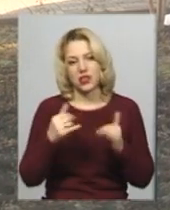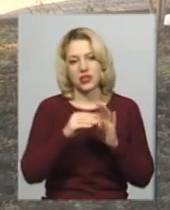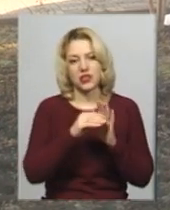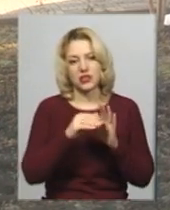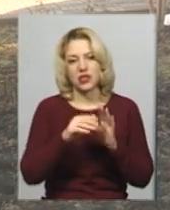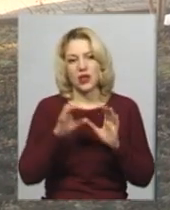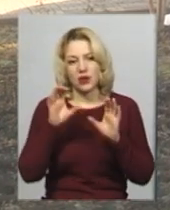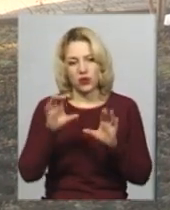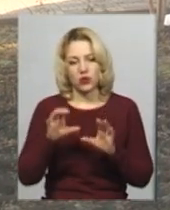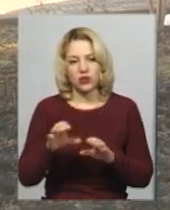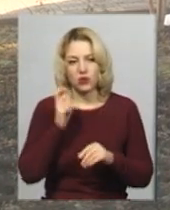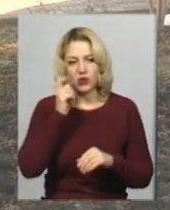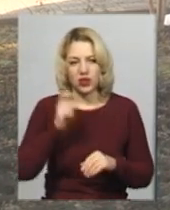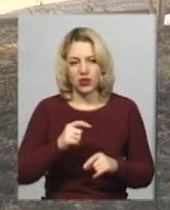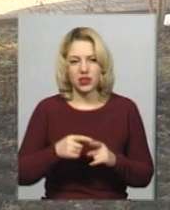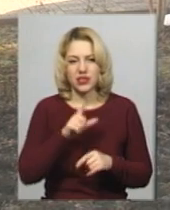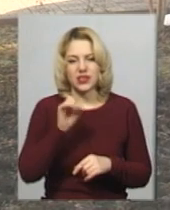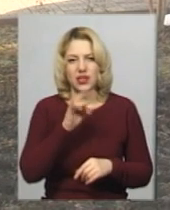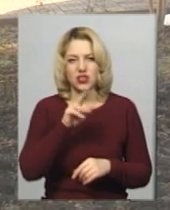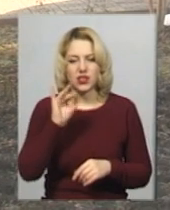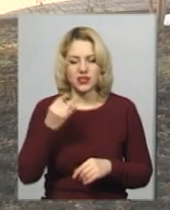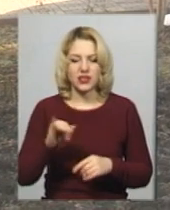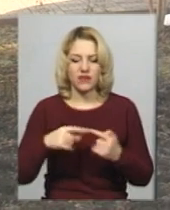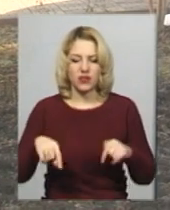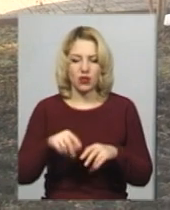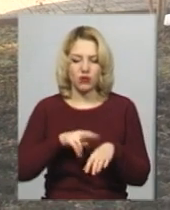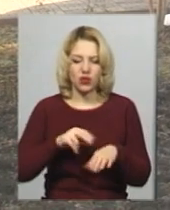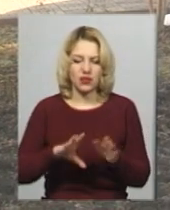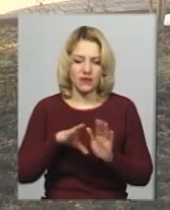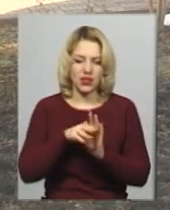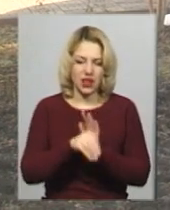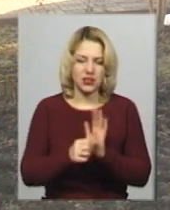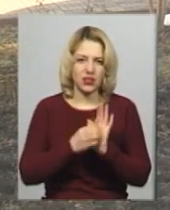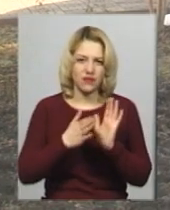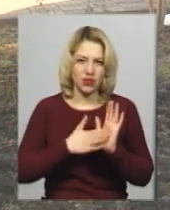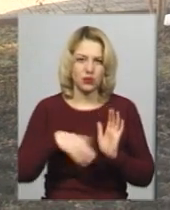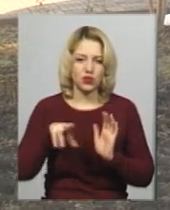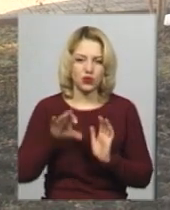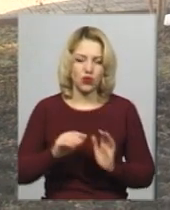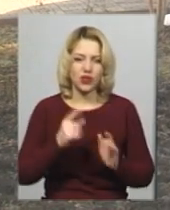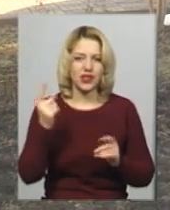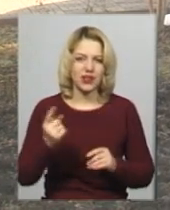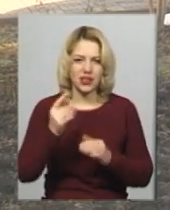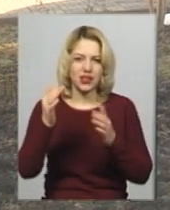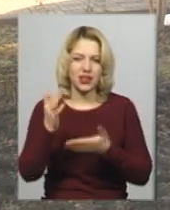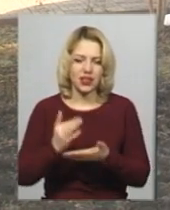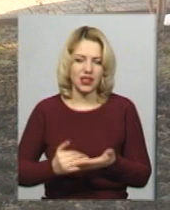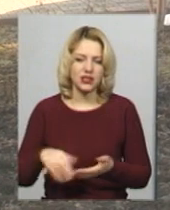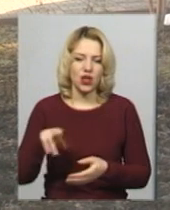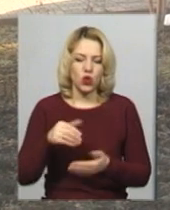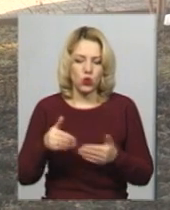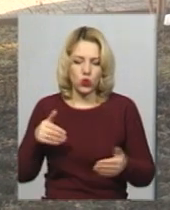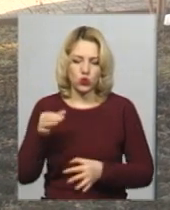кодексу України. За реченським відділом поліції відразу внесені відомості до єдиного реєстру досудових розслідувань за